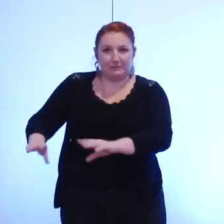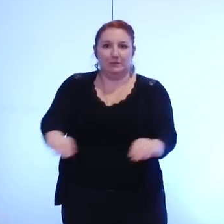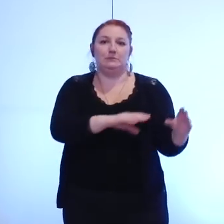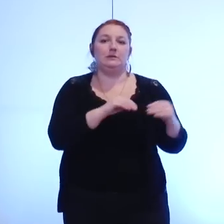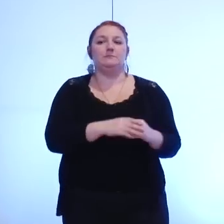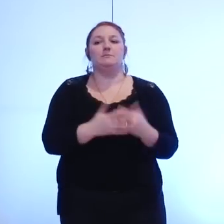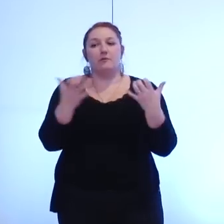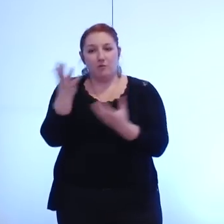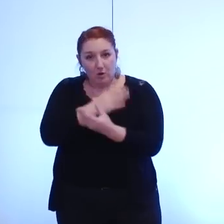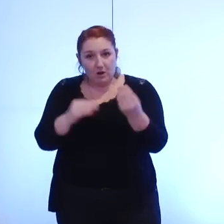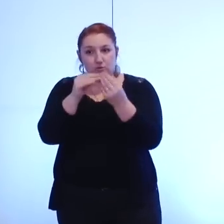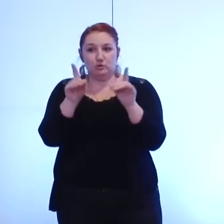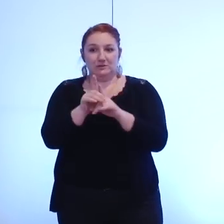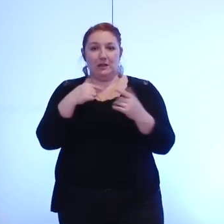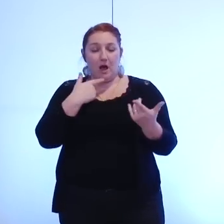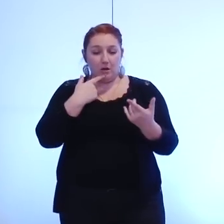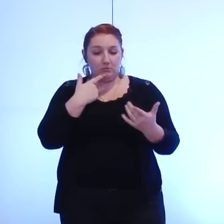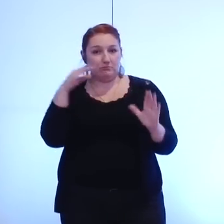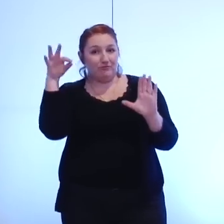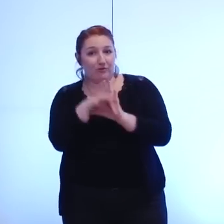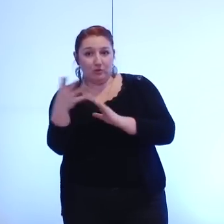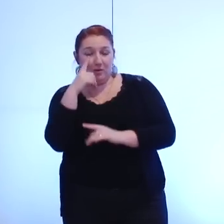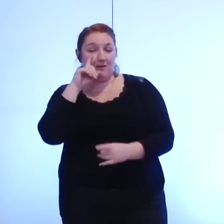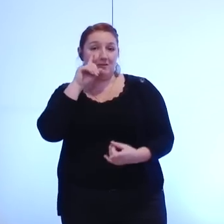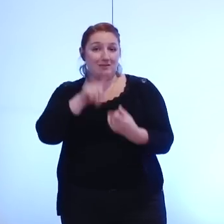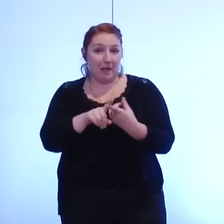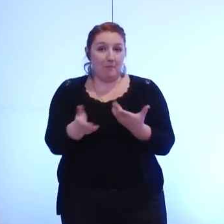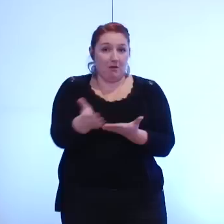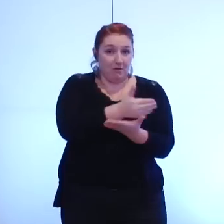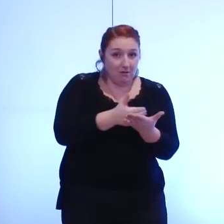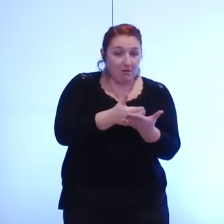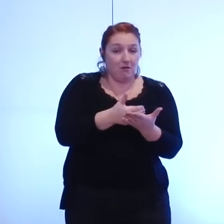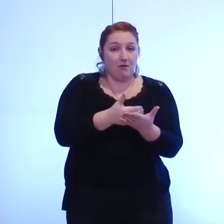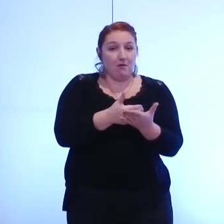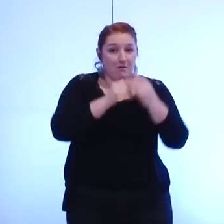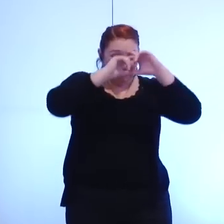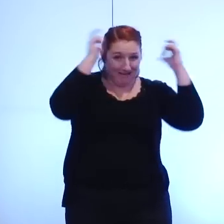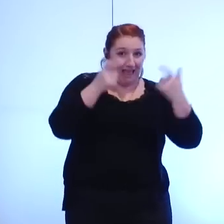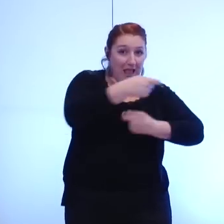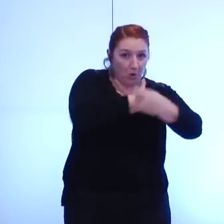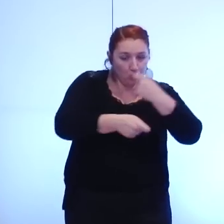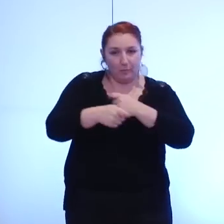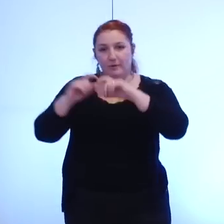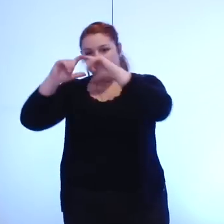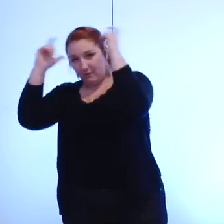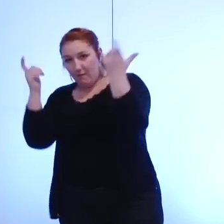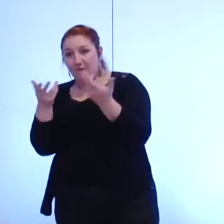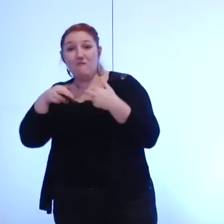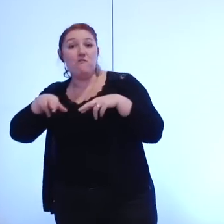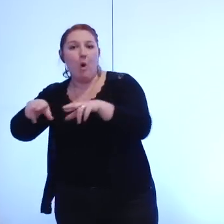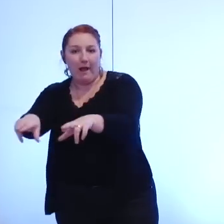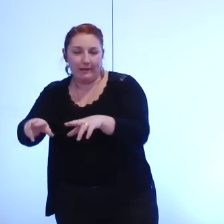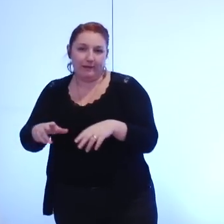que là nous délibérons sur les transferts de personnel concernant l'économie et la voirie et que évidemment puisque j vu que c'était un élément